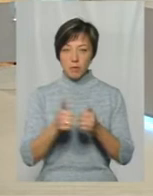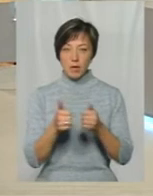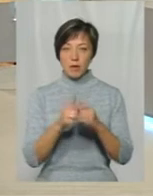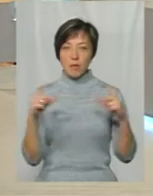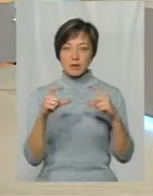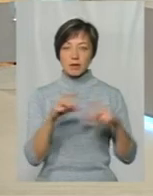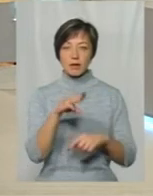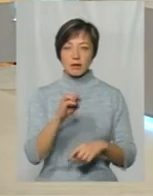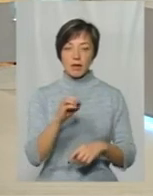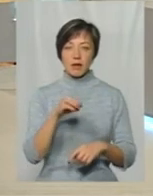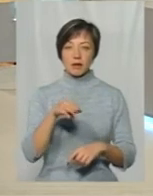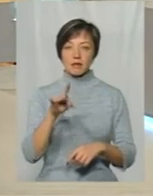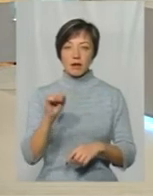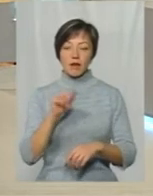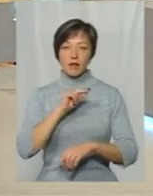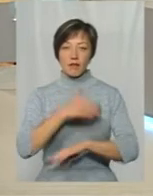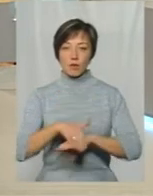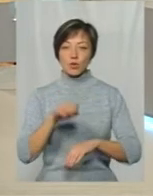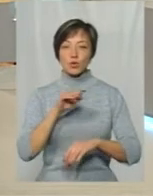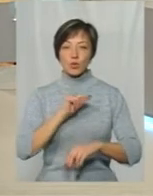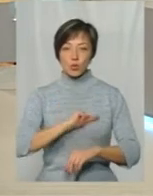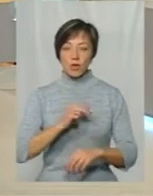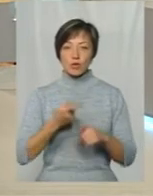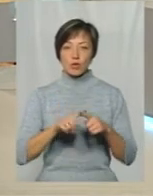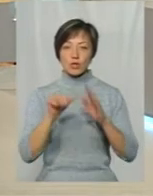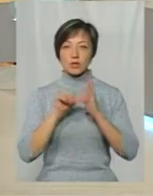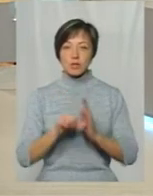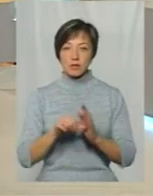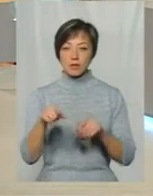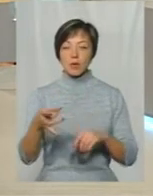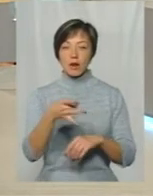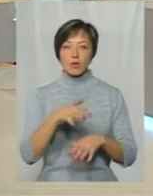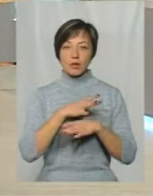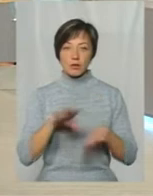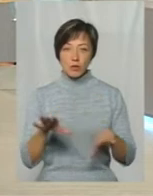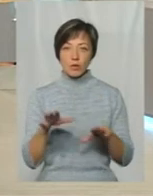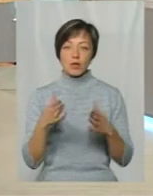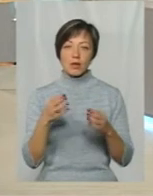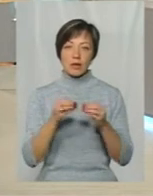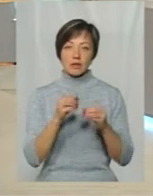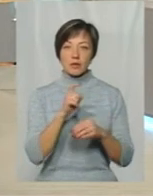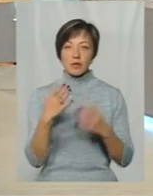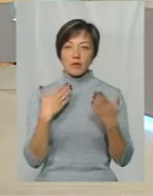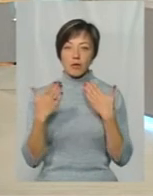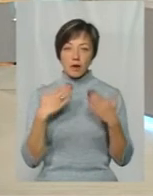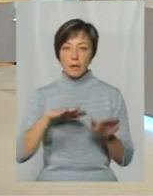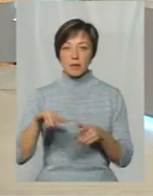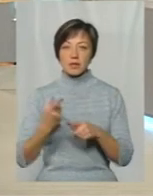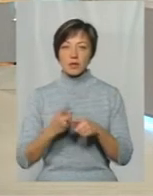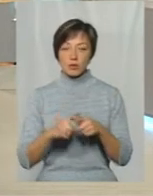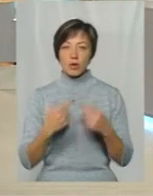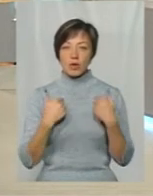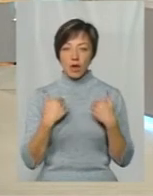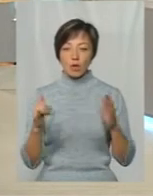магазина Тетра на Трудовій На що він мене завірив? Що вже пів року він в даному районі не був, ми з ним хвилин 10 поговорили Після чого я